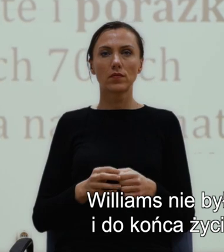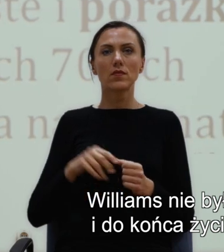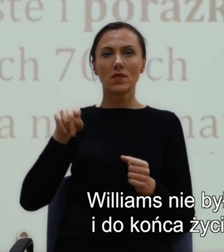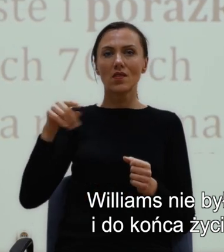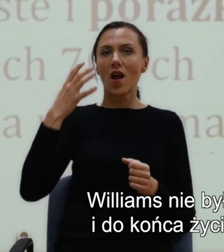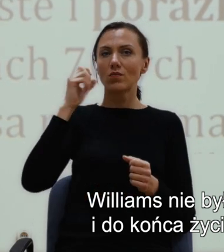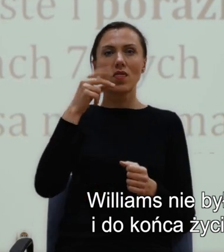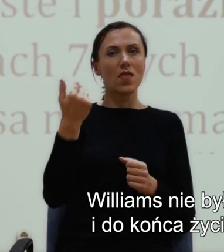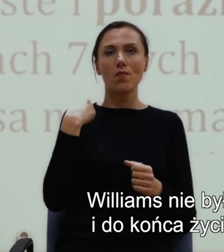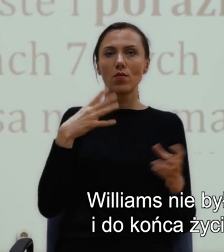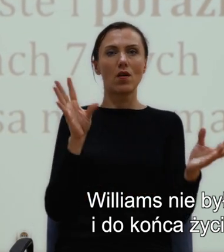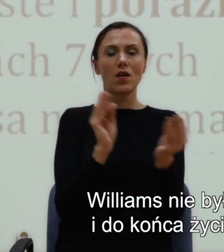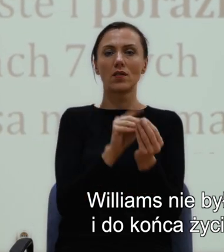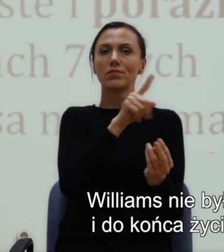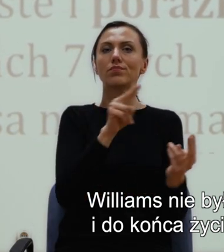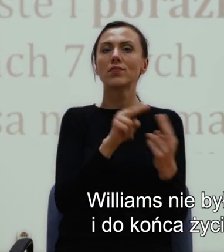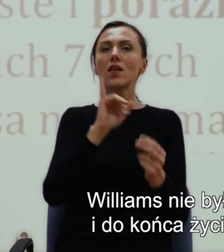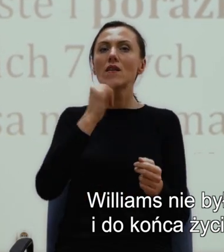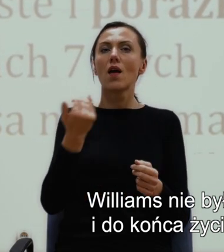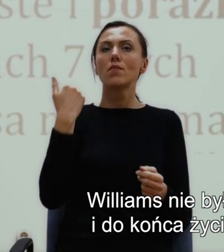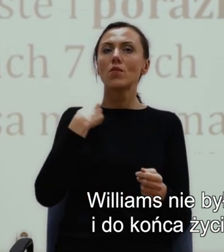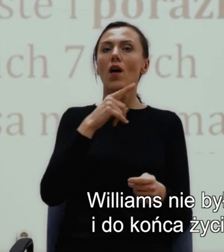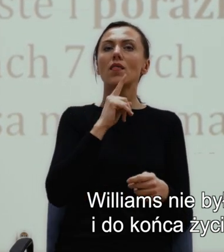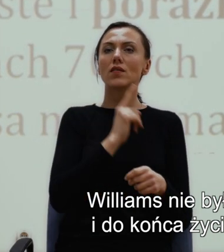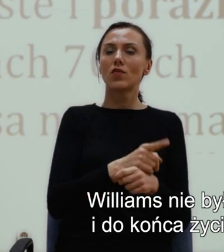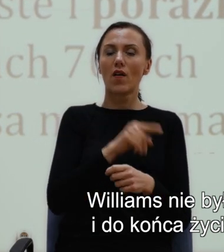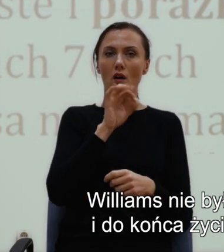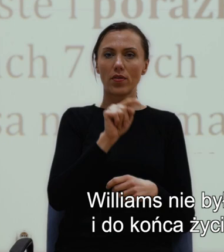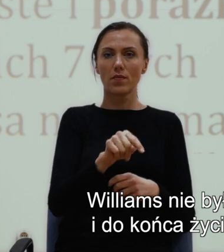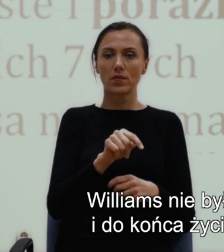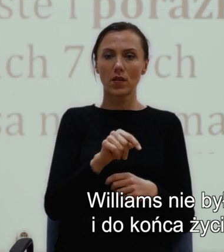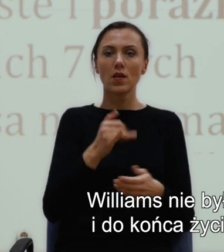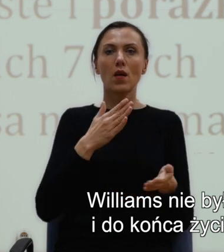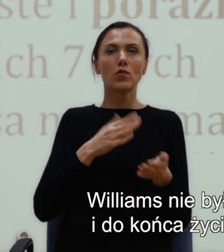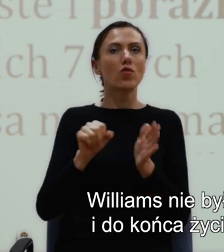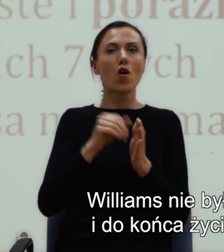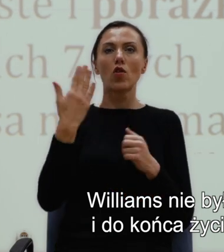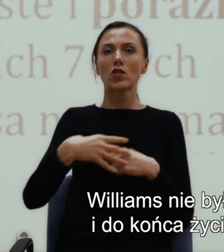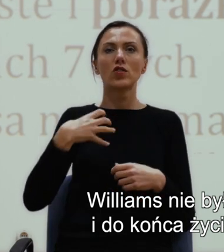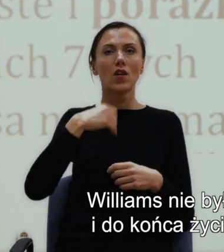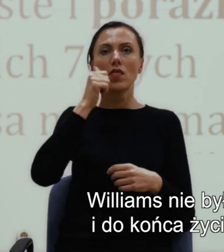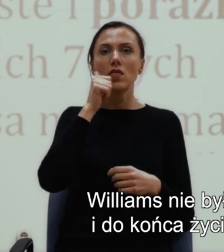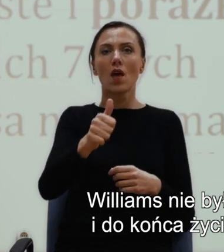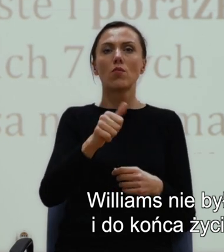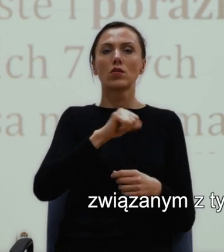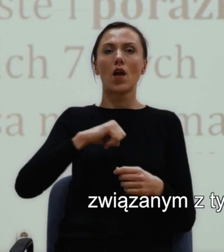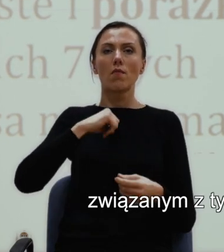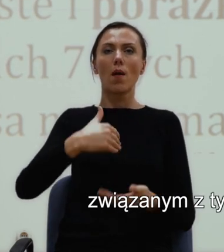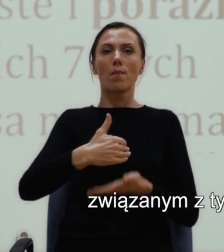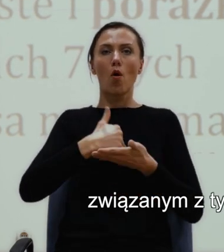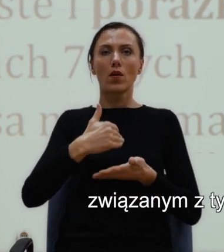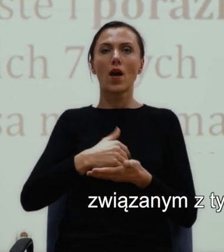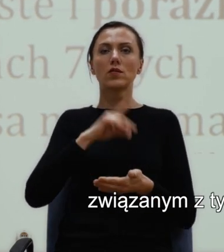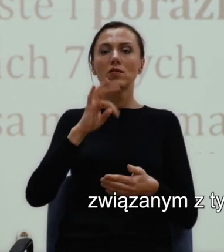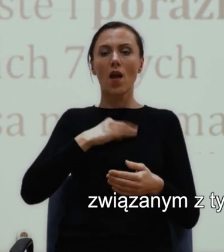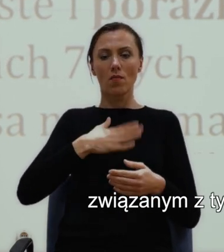podejmowana była ta decyzja i do końca życia nie mógł sobie poradzić z poczuciem winy związanym z tym,